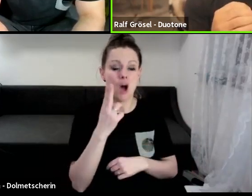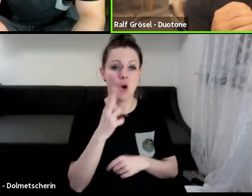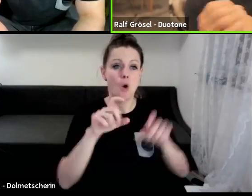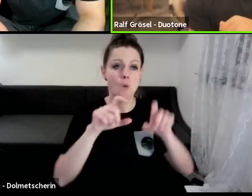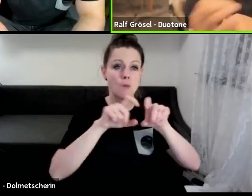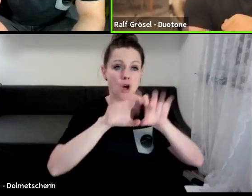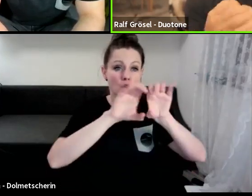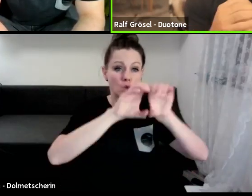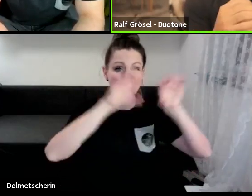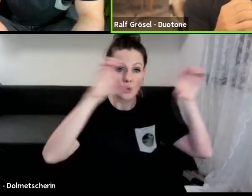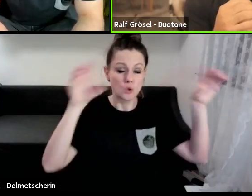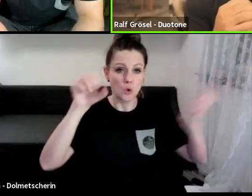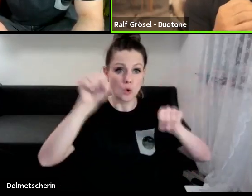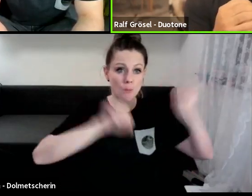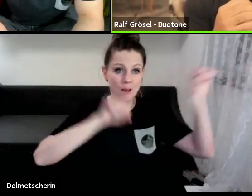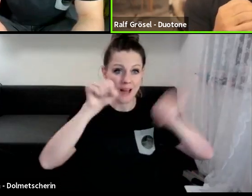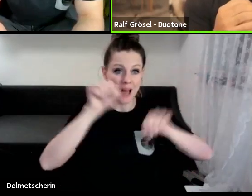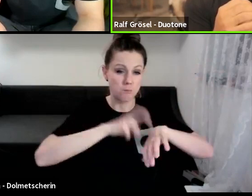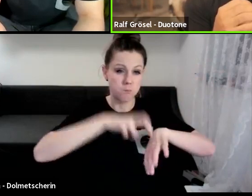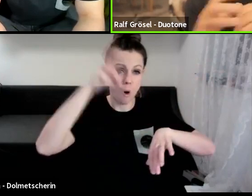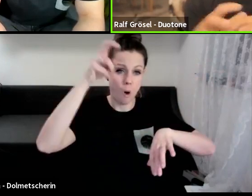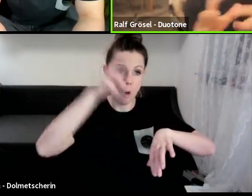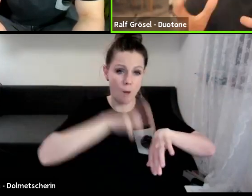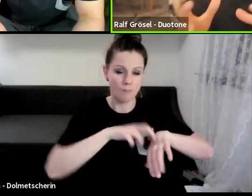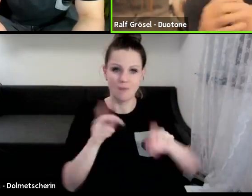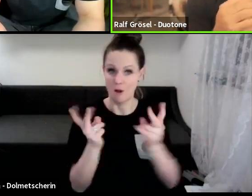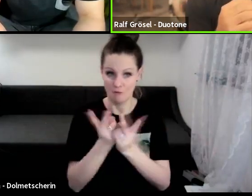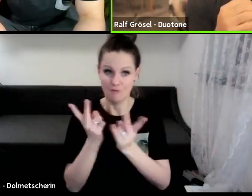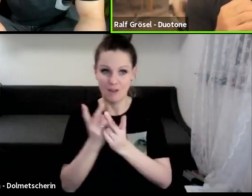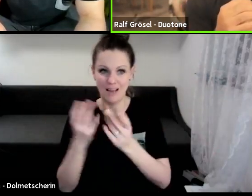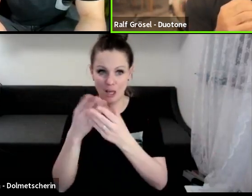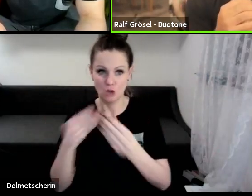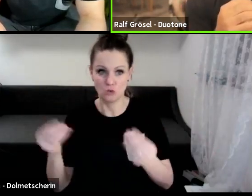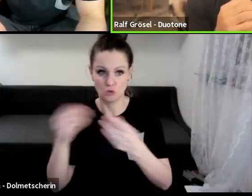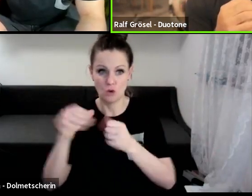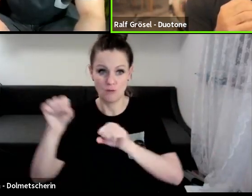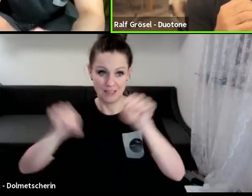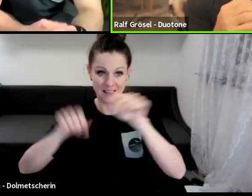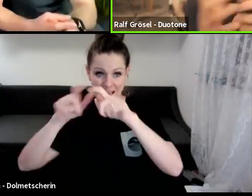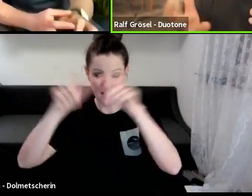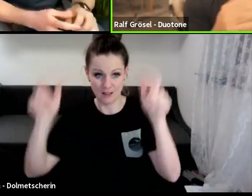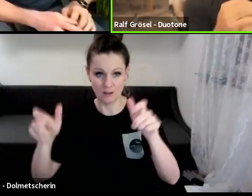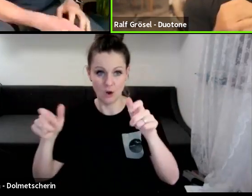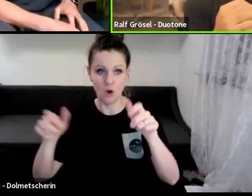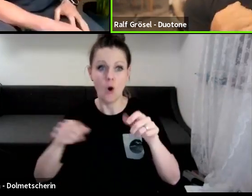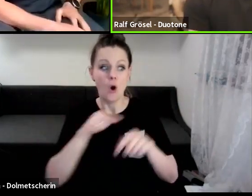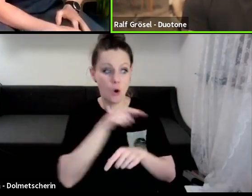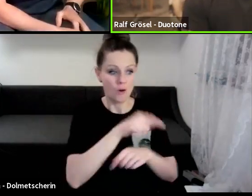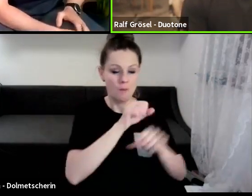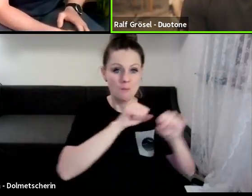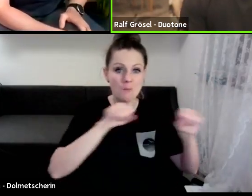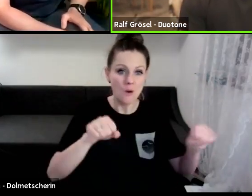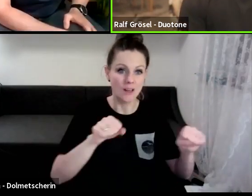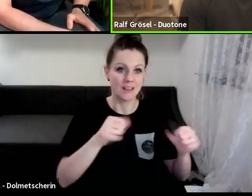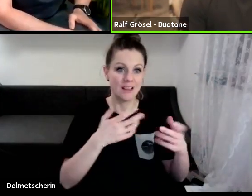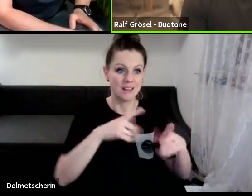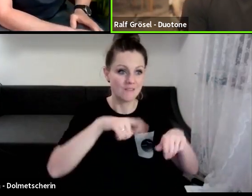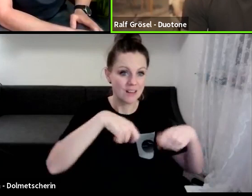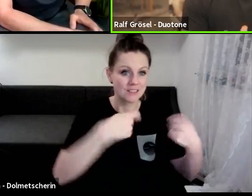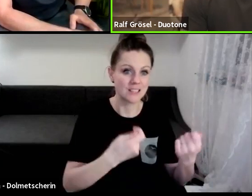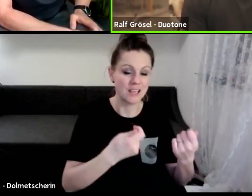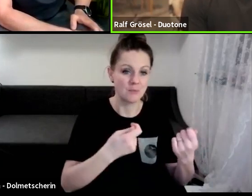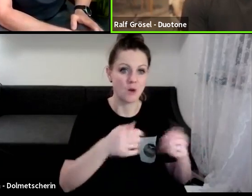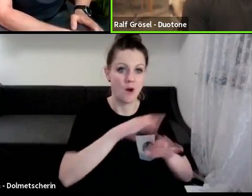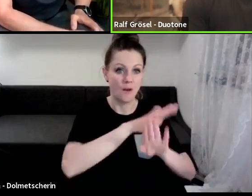springt, im Vergleich auch zu einem Softkite und welche Möglichkeiten es eigentlich dabei gibt und welche anderen kommerziellen Aspekte dahinter stehen,